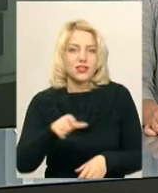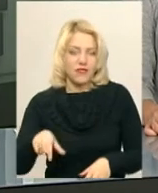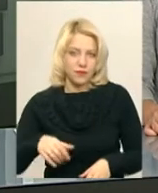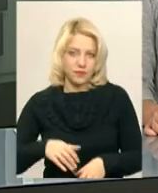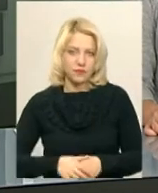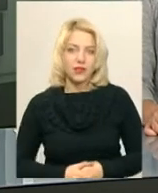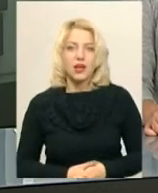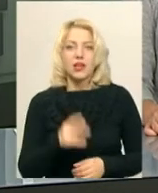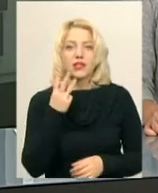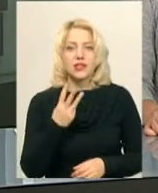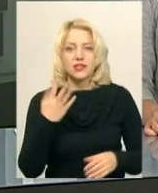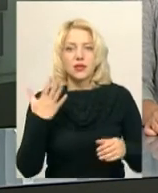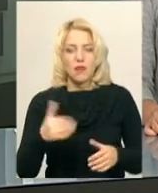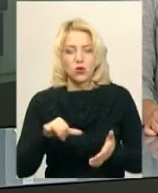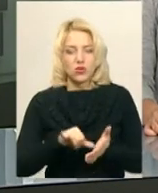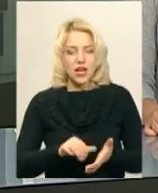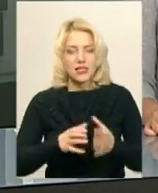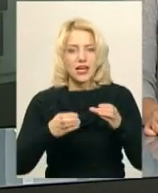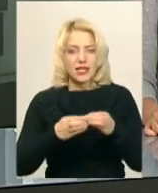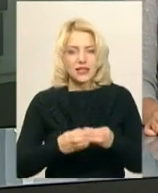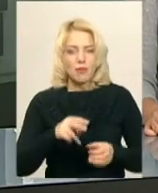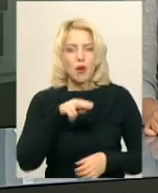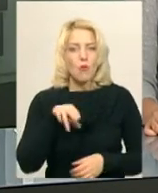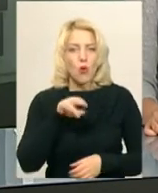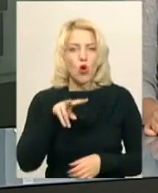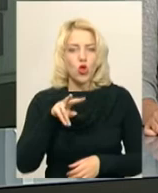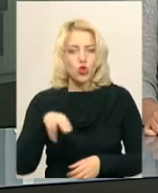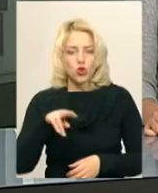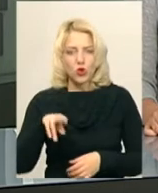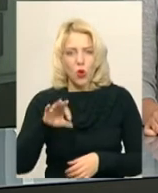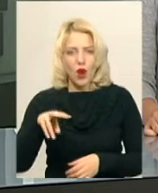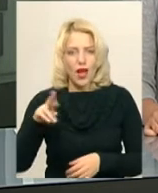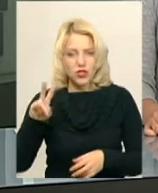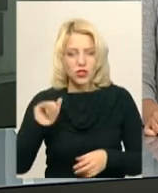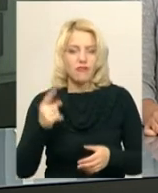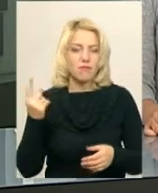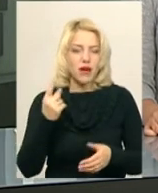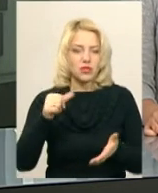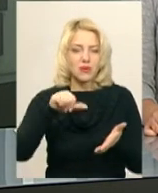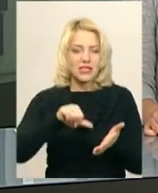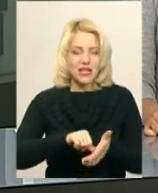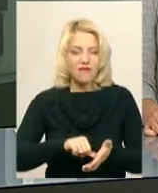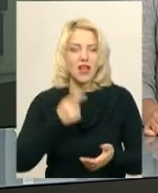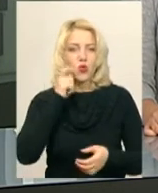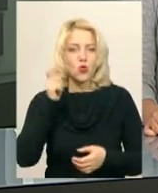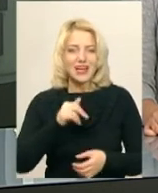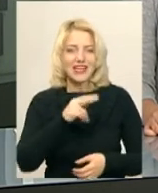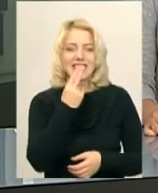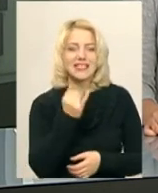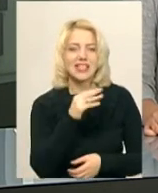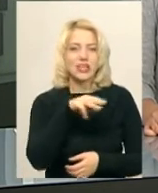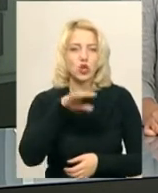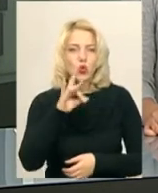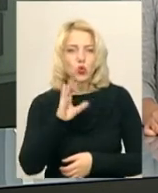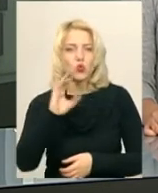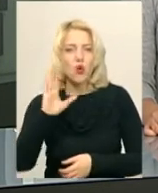35 учасників ансамблю «Танцю подолянчик» з Хмельницького вперше представляли Україну на цитрусовому фестивалі у турецькому місті